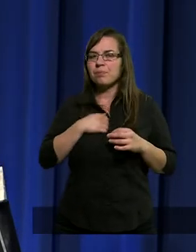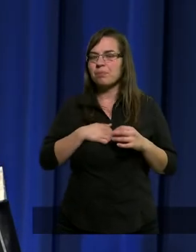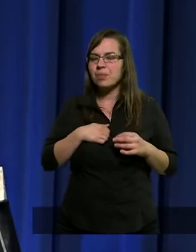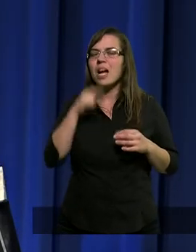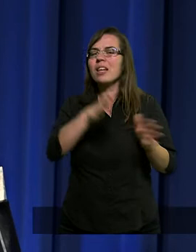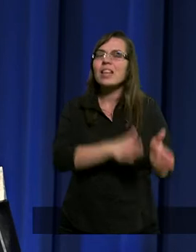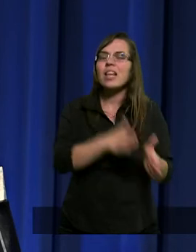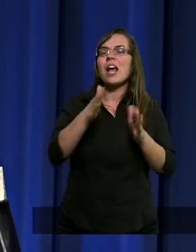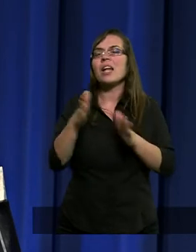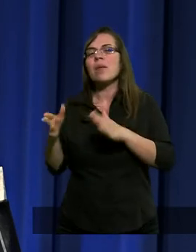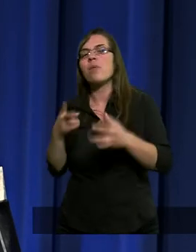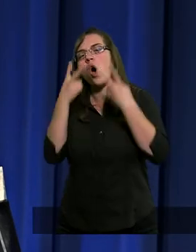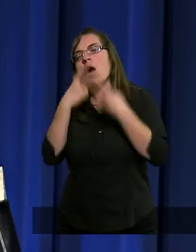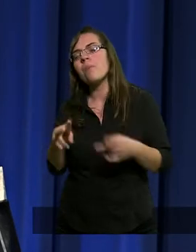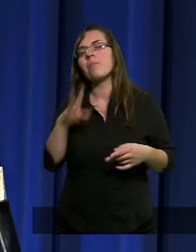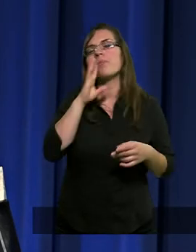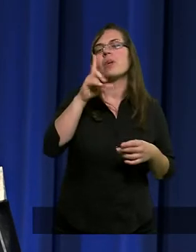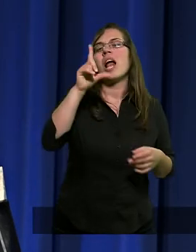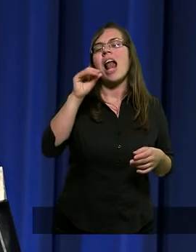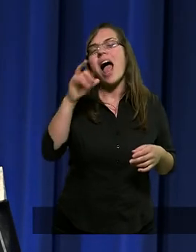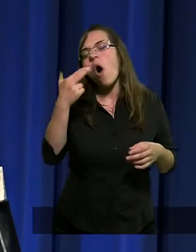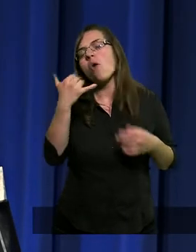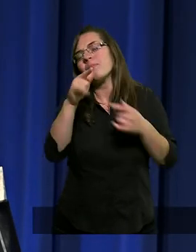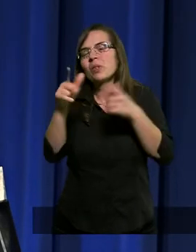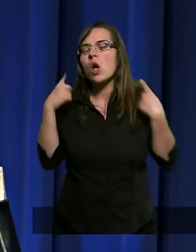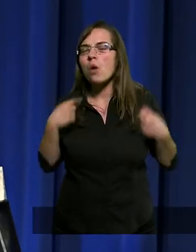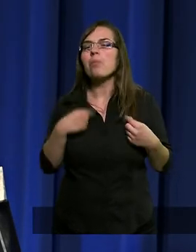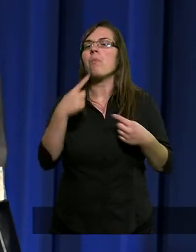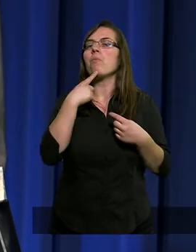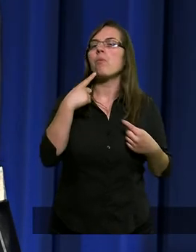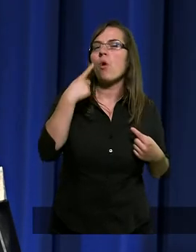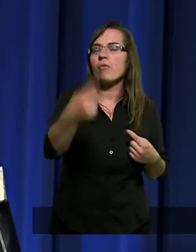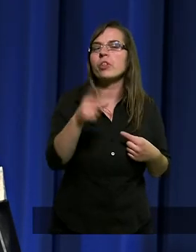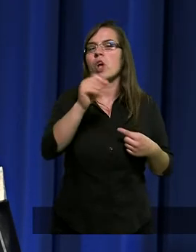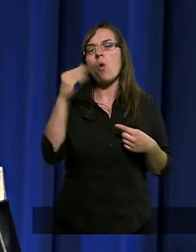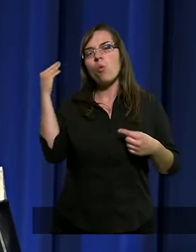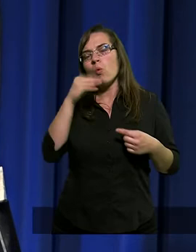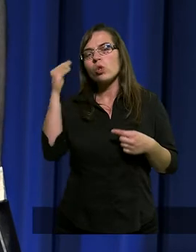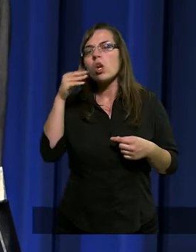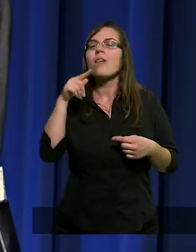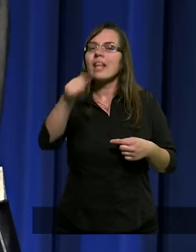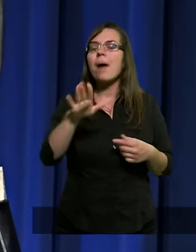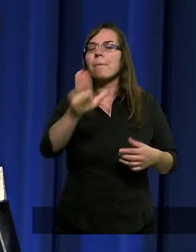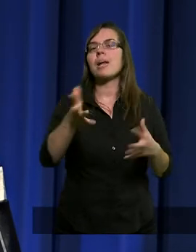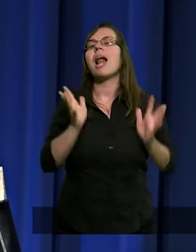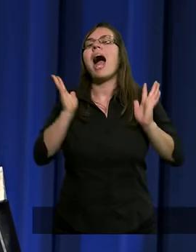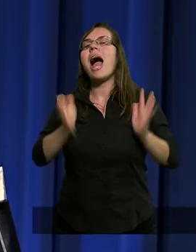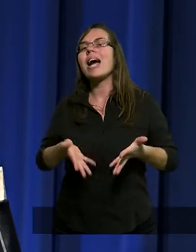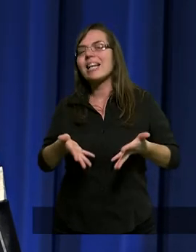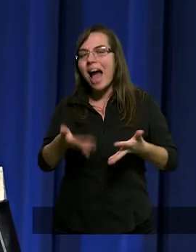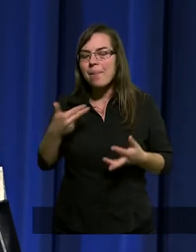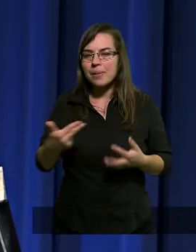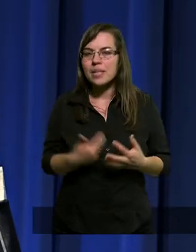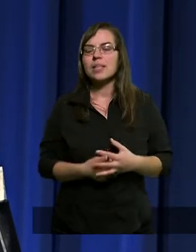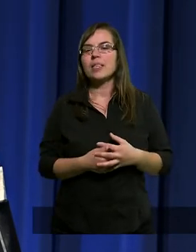często odwiedzał Leon Maszczak, to on powiedział, że uczniowie tam mieli egzamin